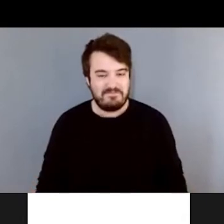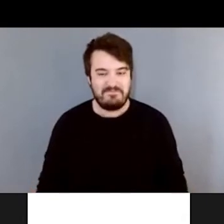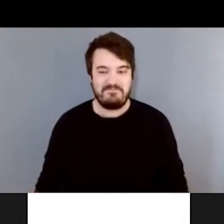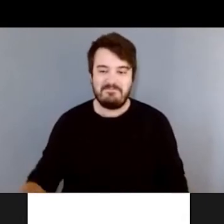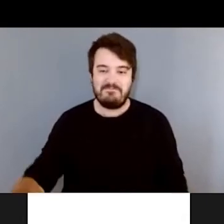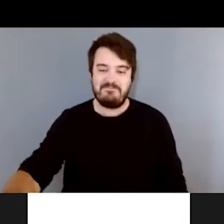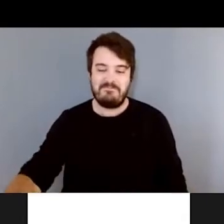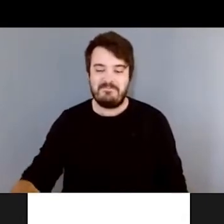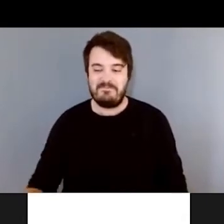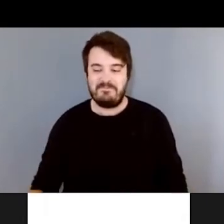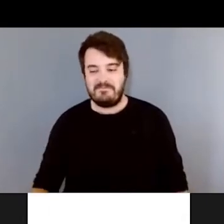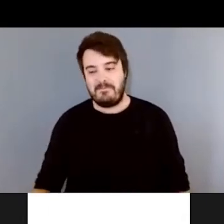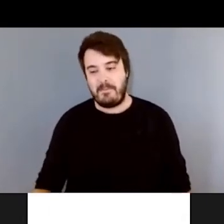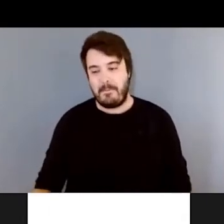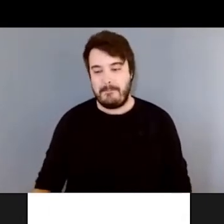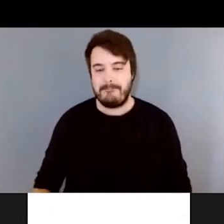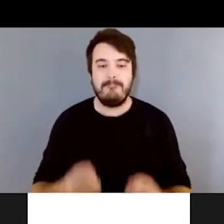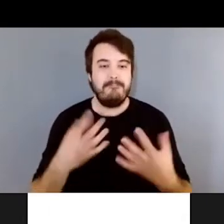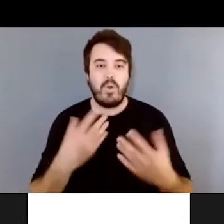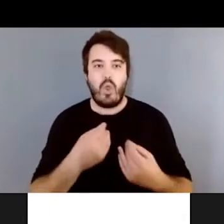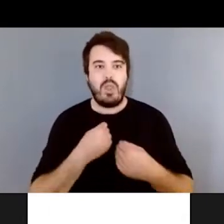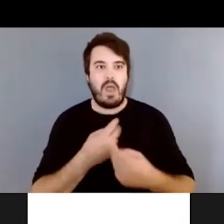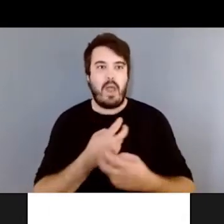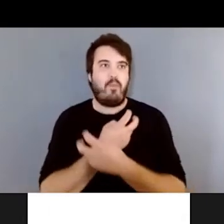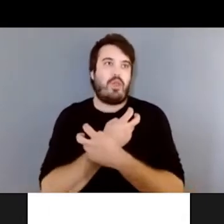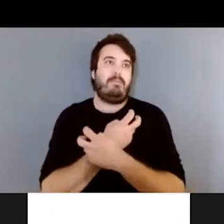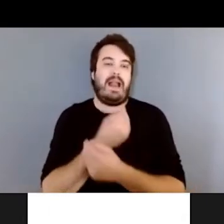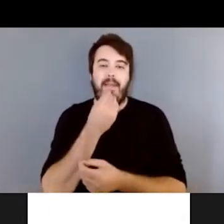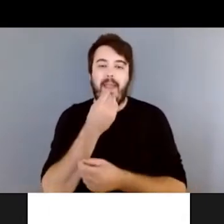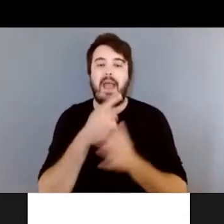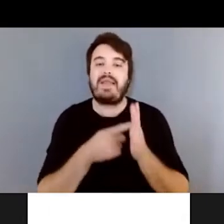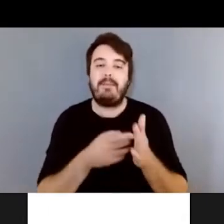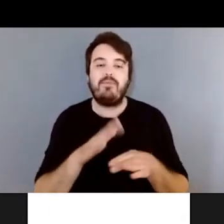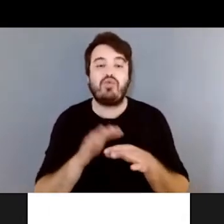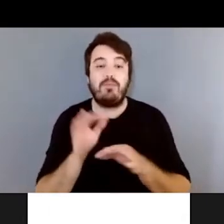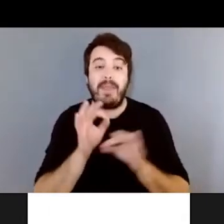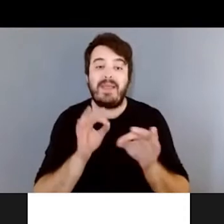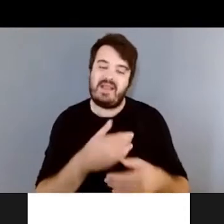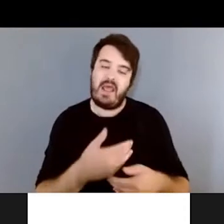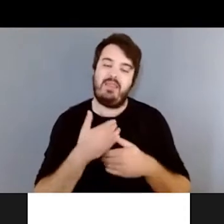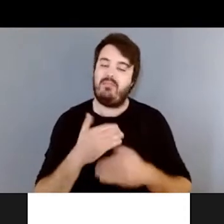qu'il'y pas d'empoisonnement alimentaire avec les bactéries, par exemple.